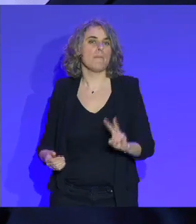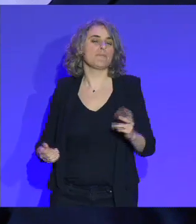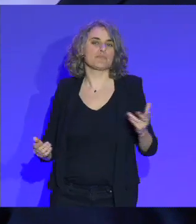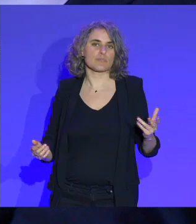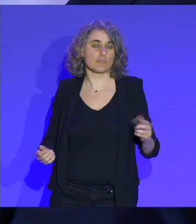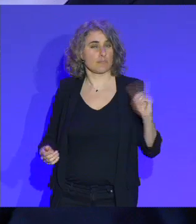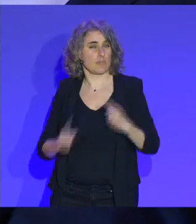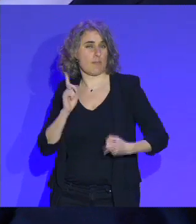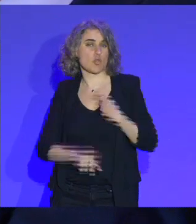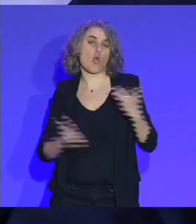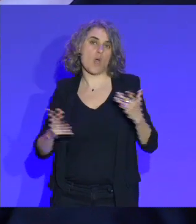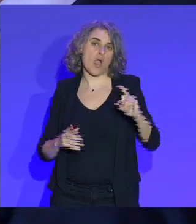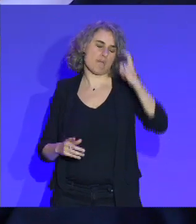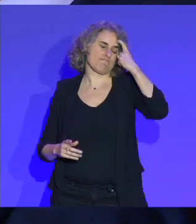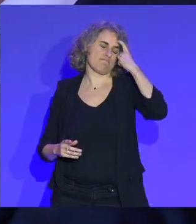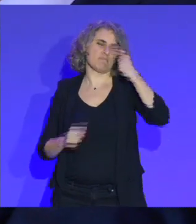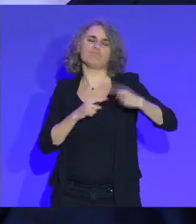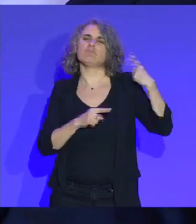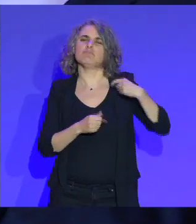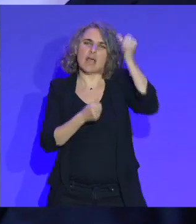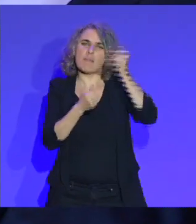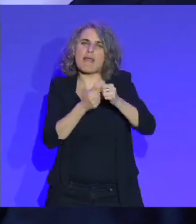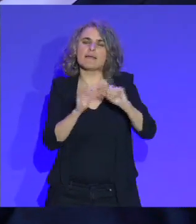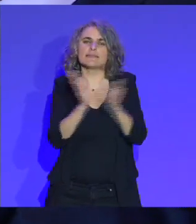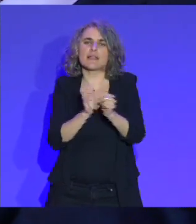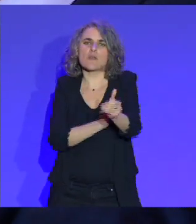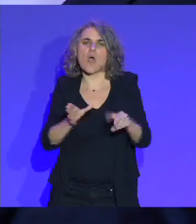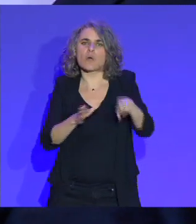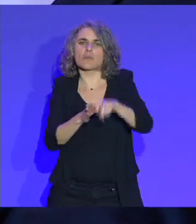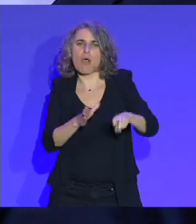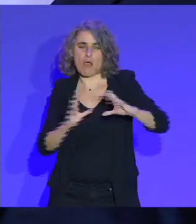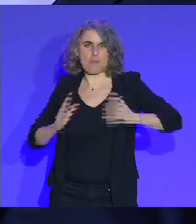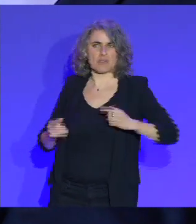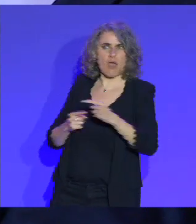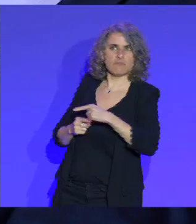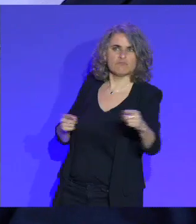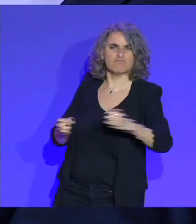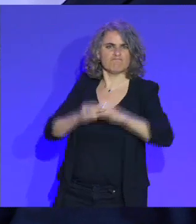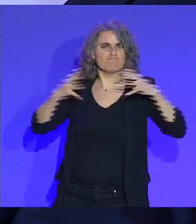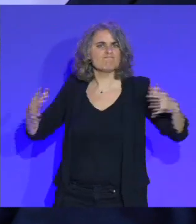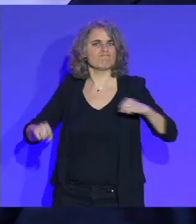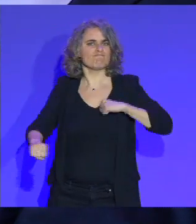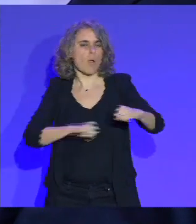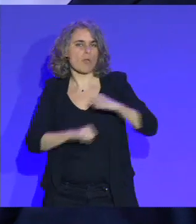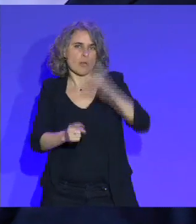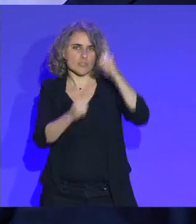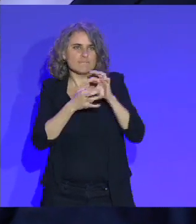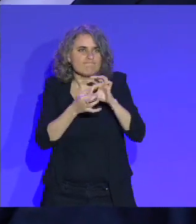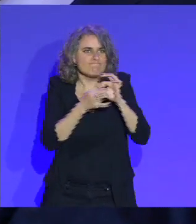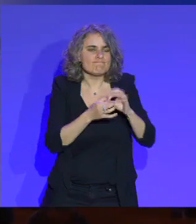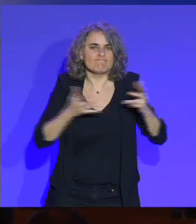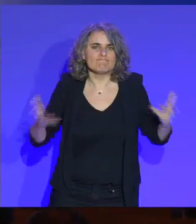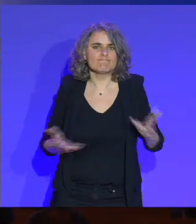-nous tous ici présents, pendant le confinement, combien nos bénévoles ont redoublé de créativité, d'ingéniosité pour garder le lien social